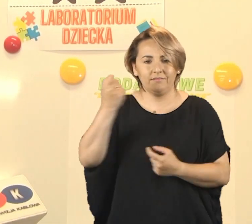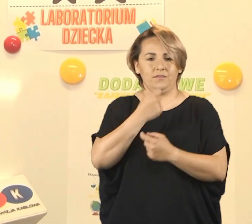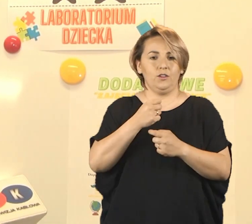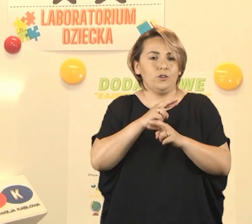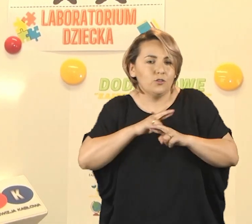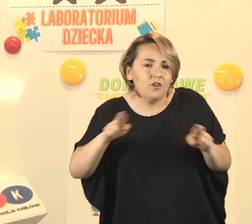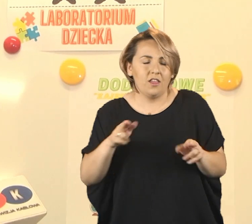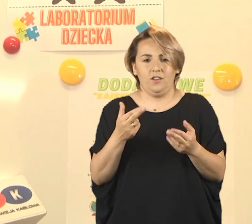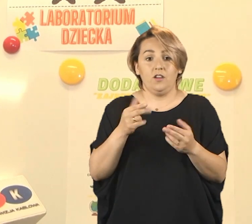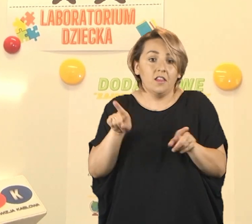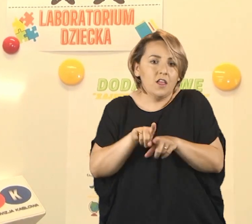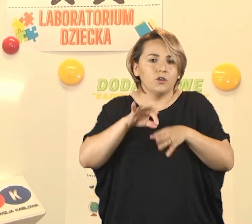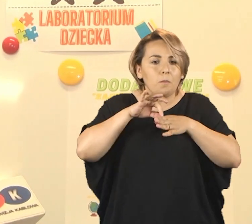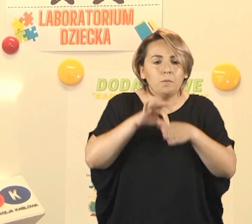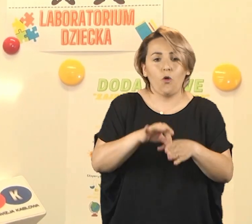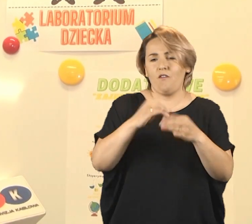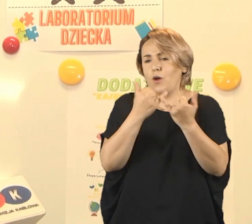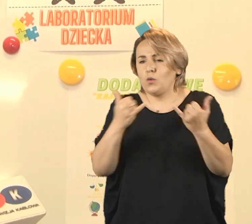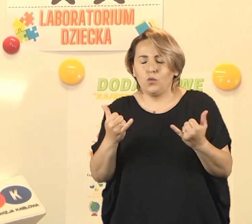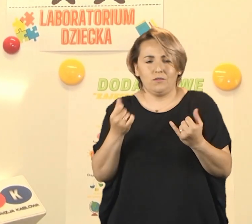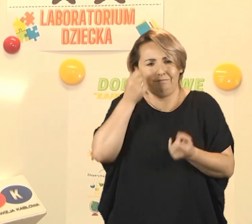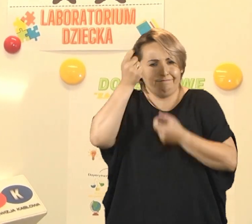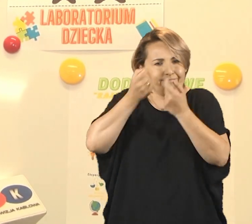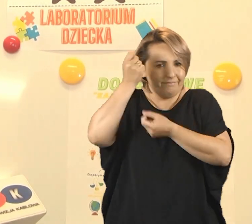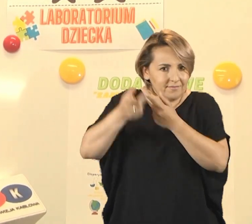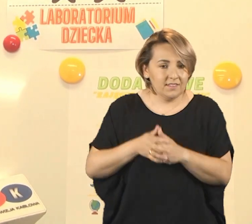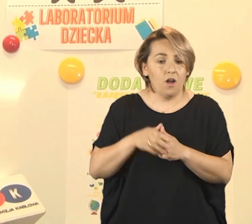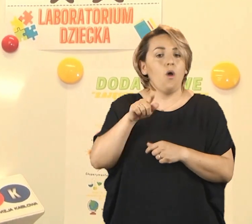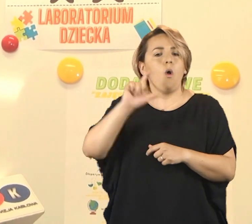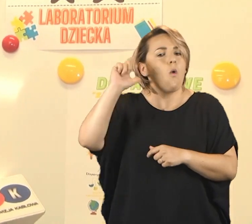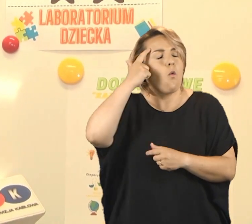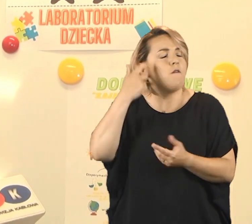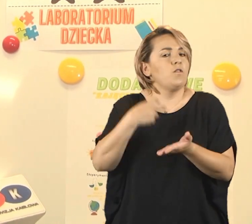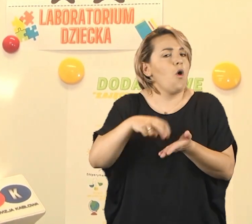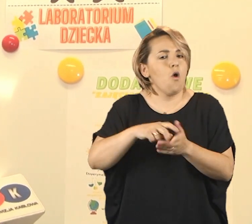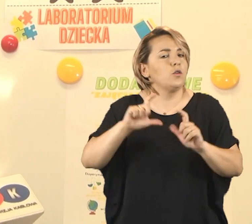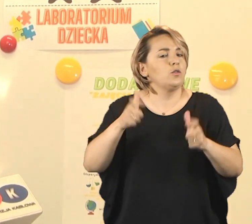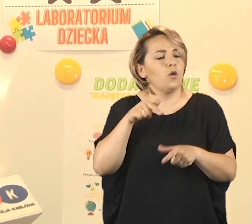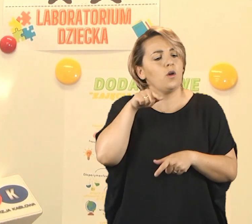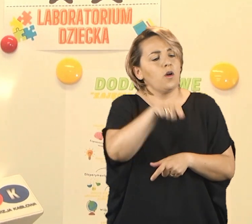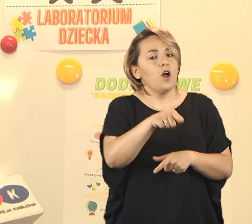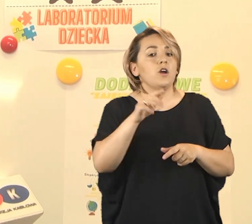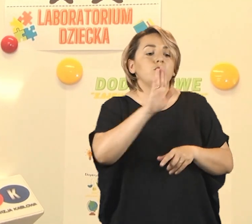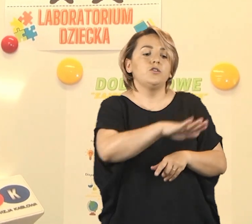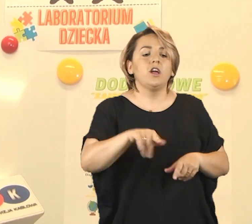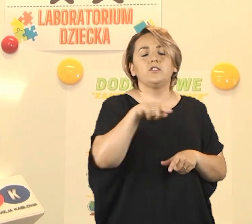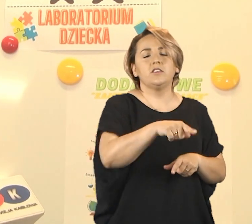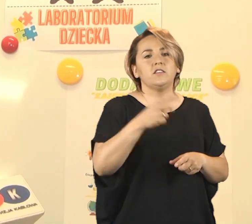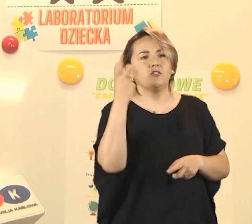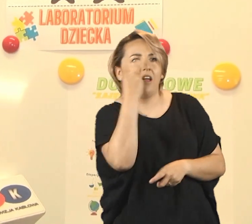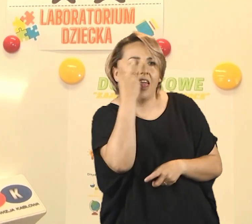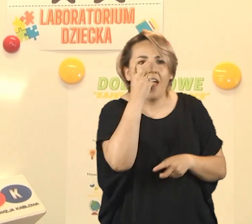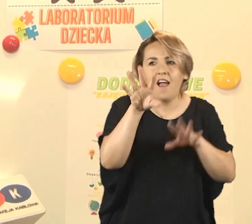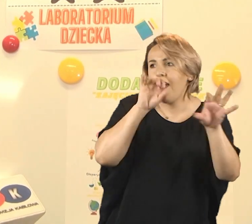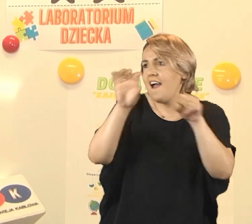typu rzeczy, ale i prowadzić różnego typu eksperymenty. Więc chodzi głównie o to, żeby zaspokoić ciekawość poznawczą